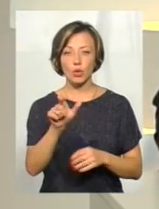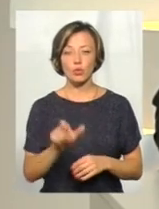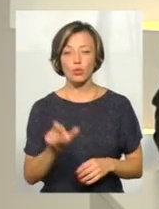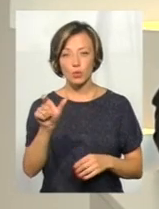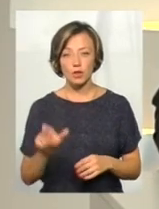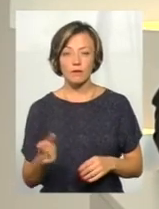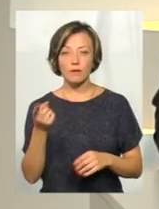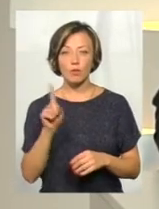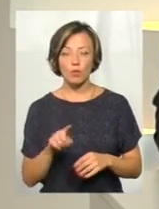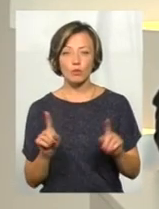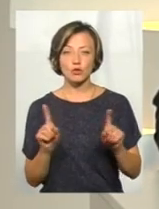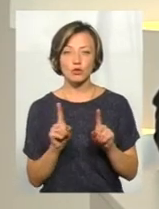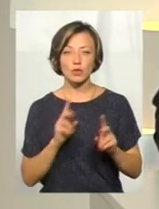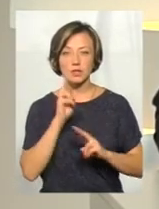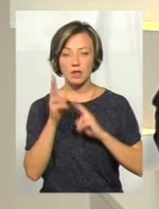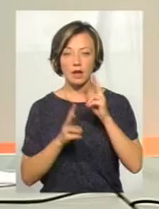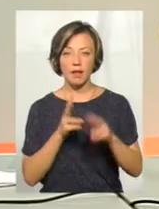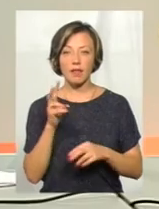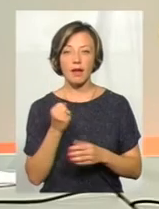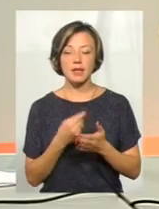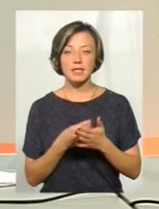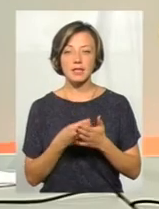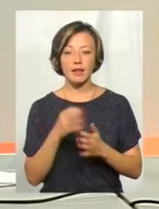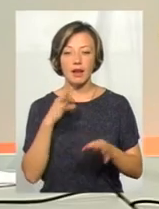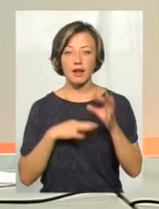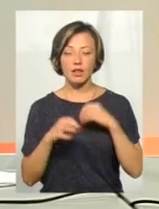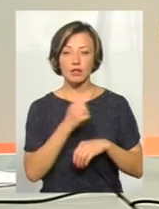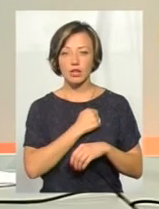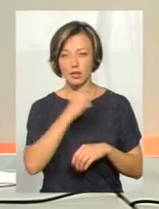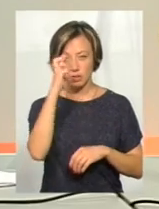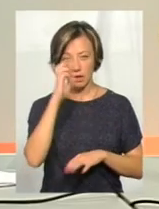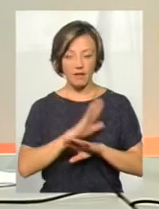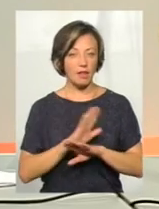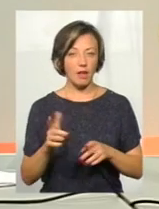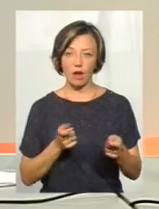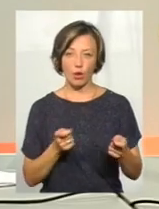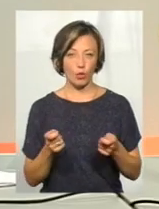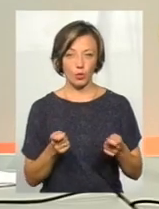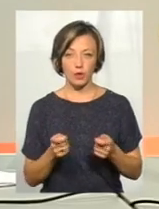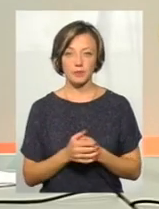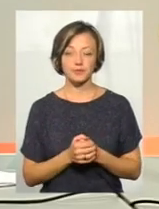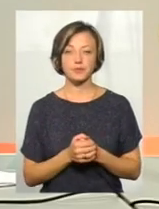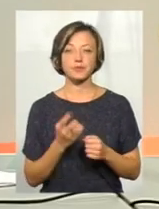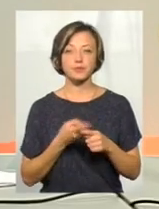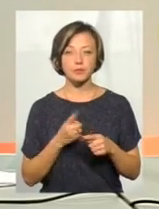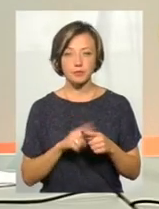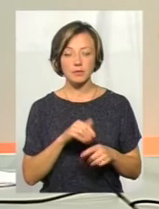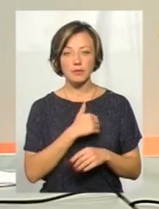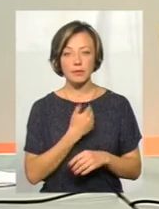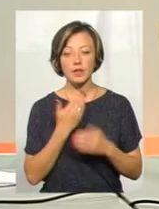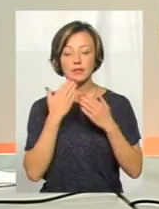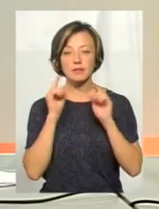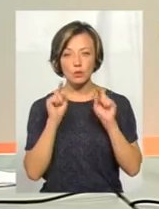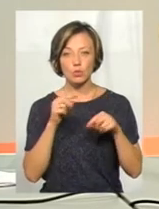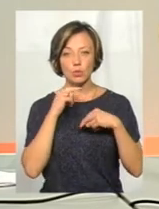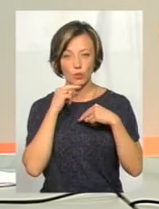в тому, що вони скаржаться на ціни на ліки, які, на жаль, держава не регулює. Тому б хотілося звернути